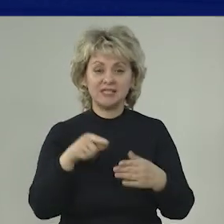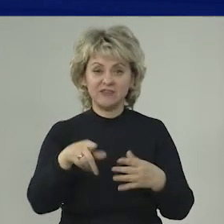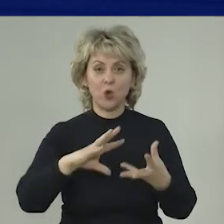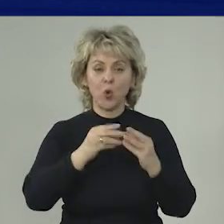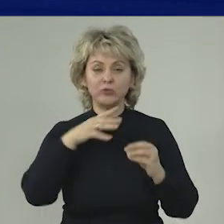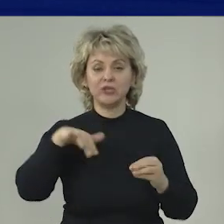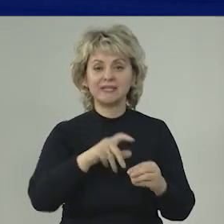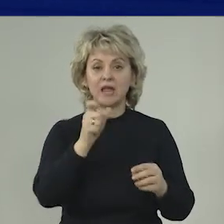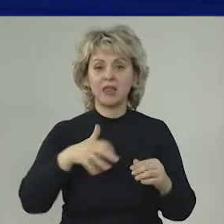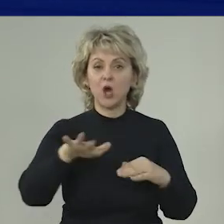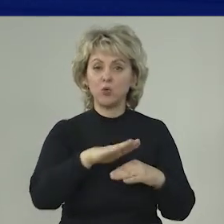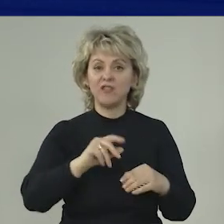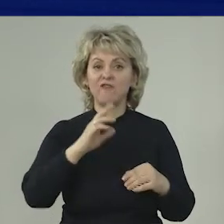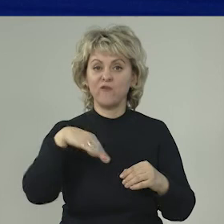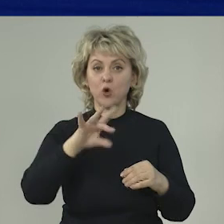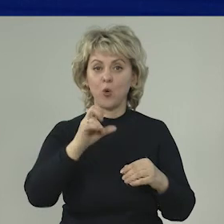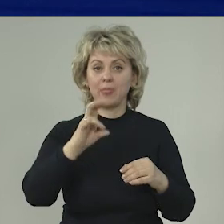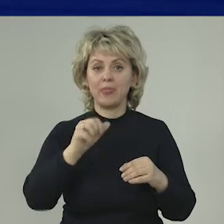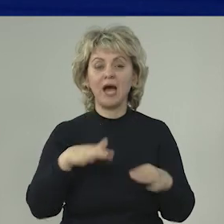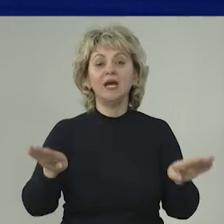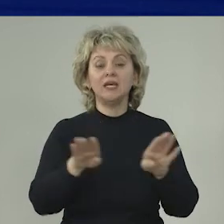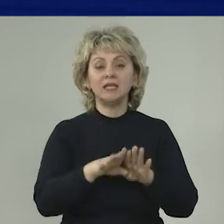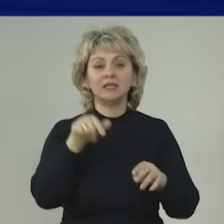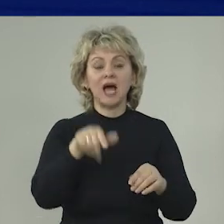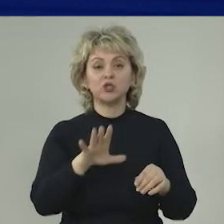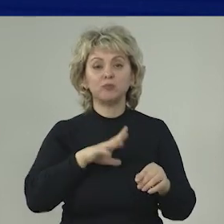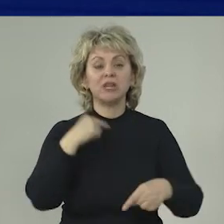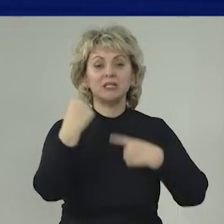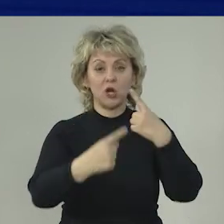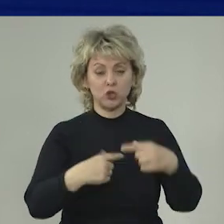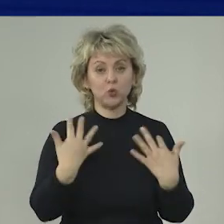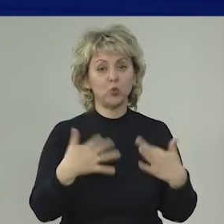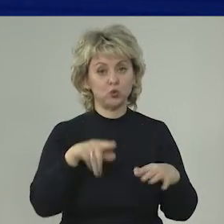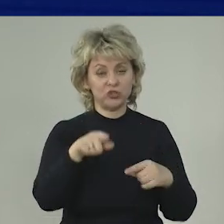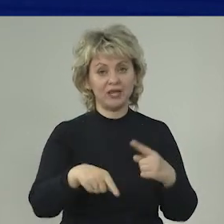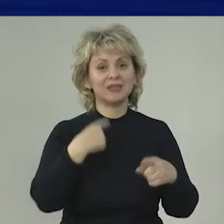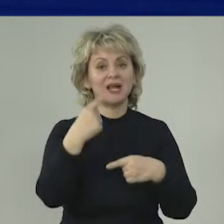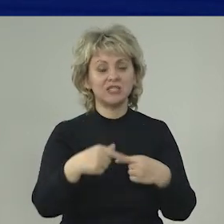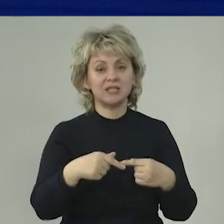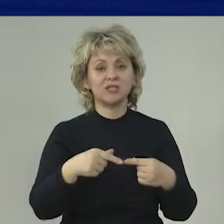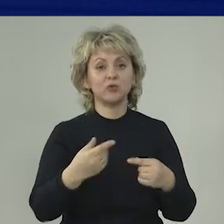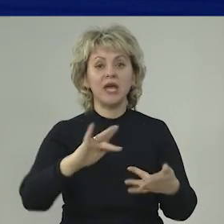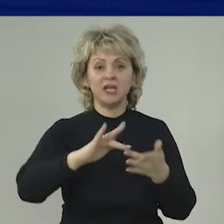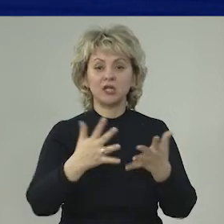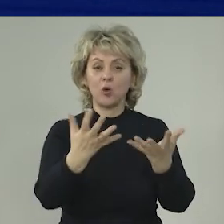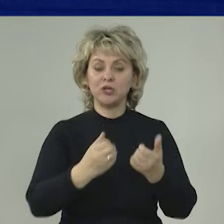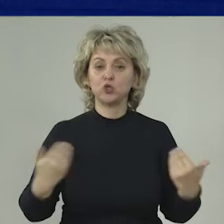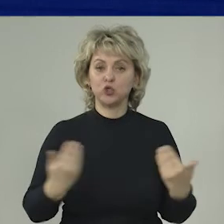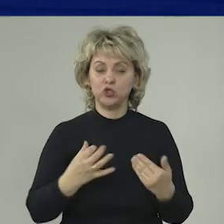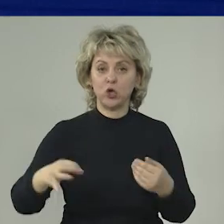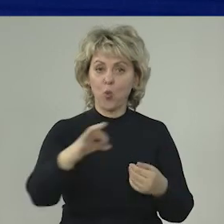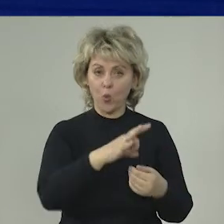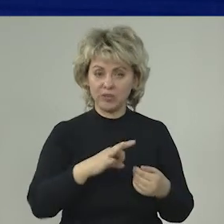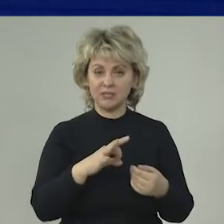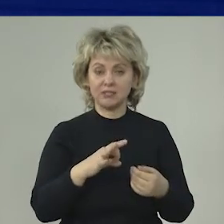активом Общероссийского народного фронта. И еще также состоялся традиционный, уже традиционный интерактивный прием жителей